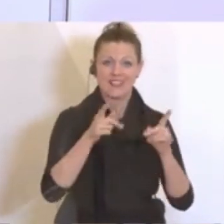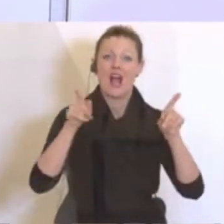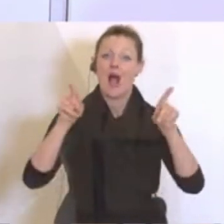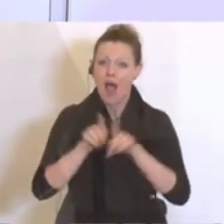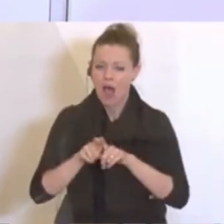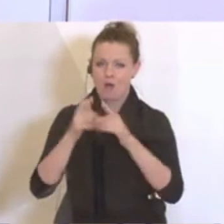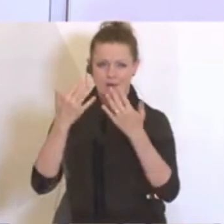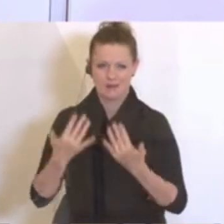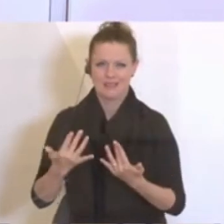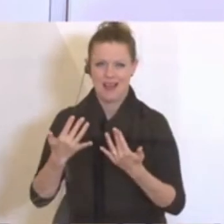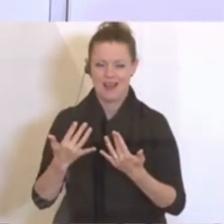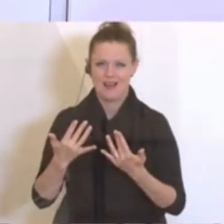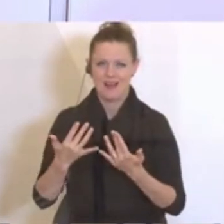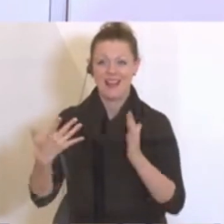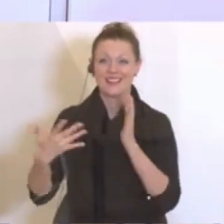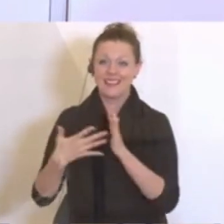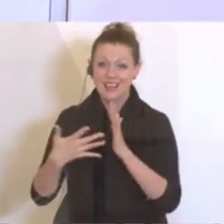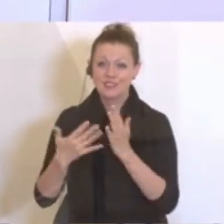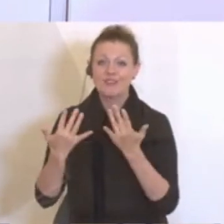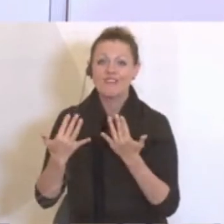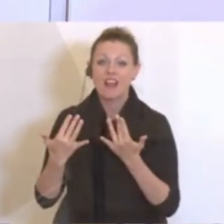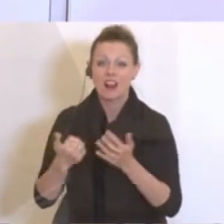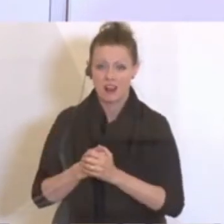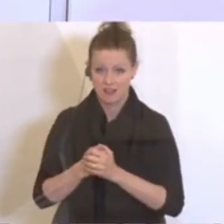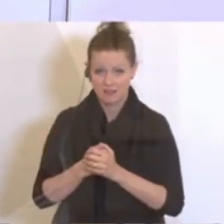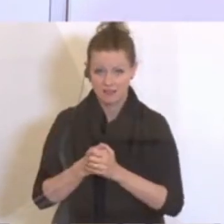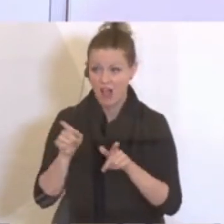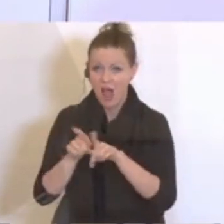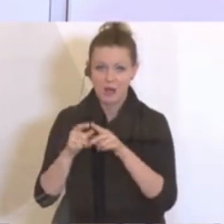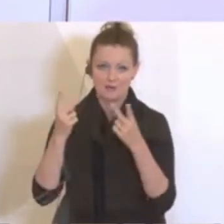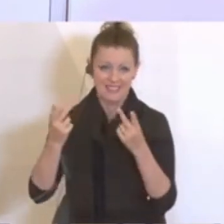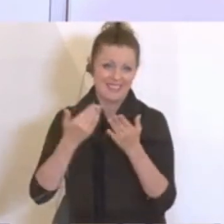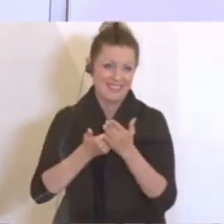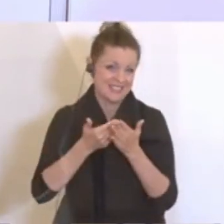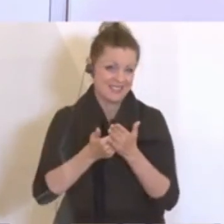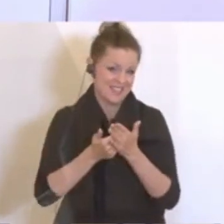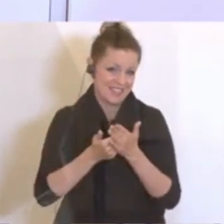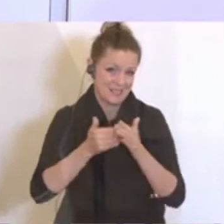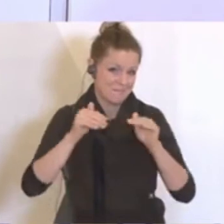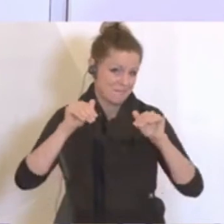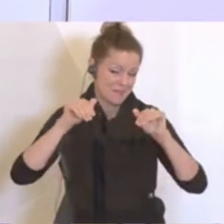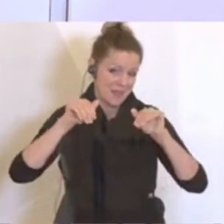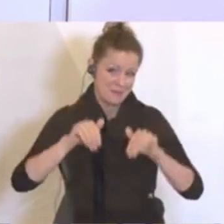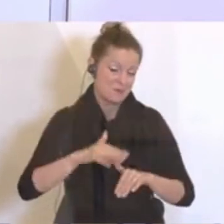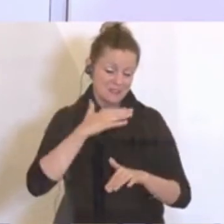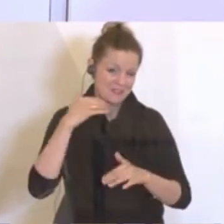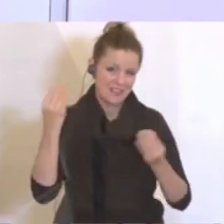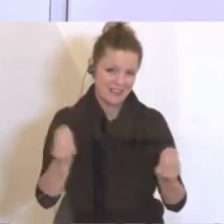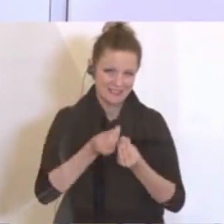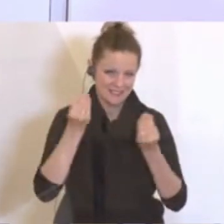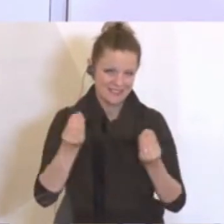Zahl der durchgeführten Tests und insofern müssen sie da vieles natürlich